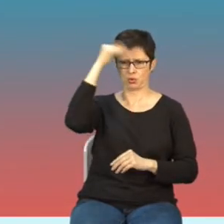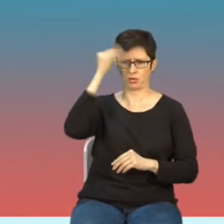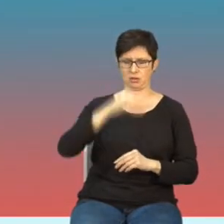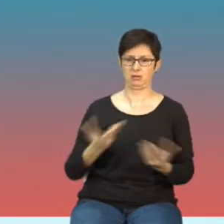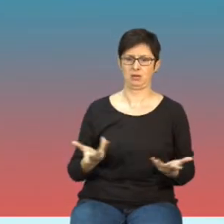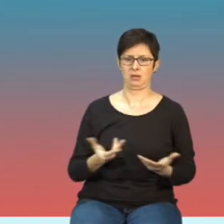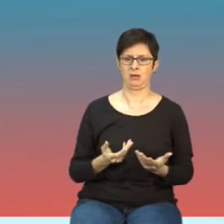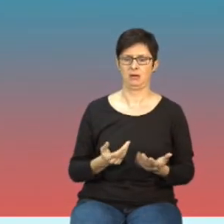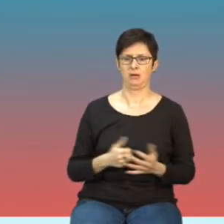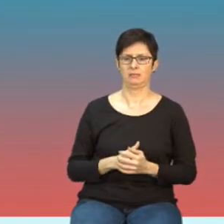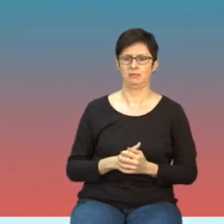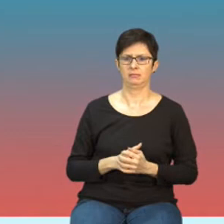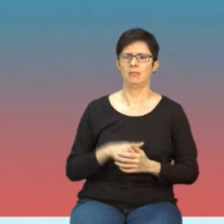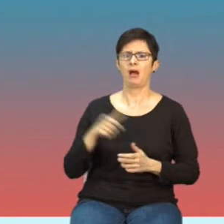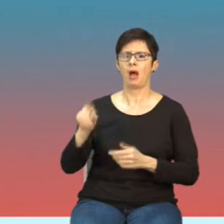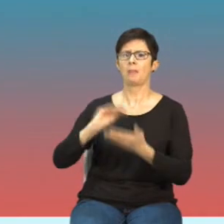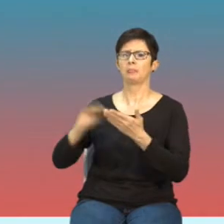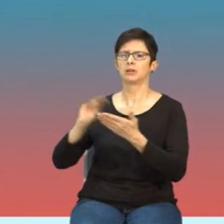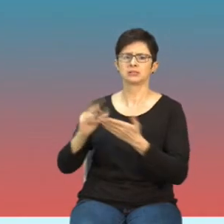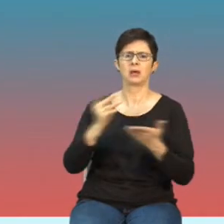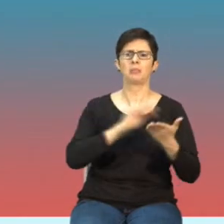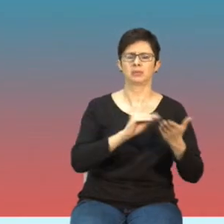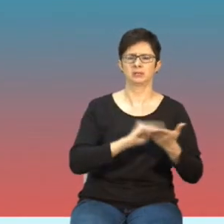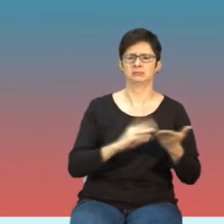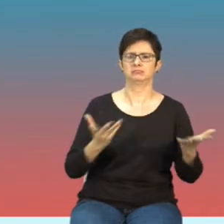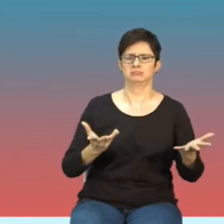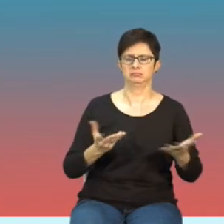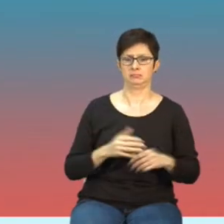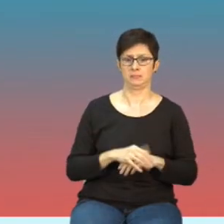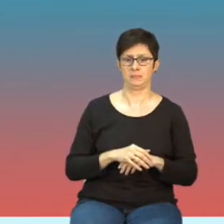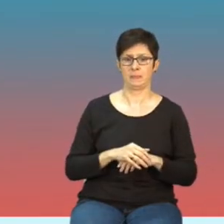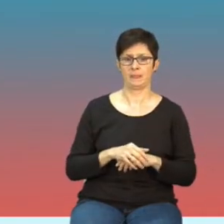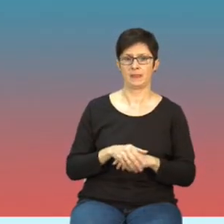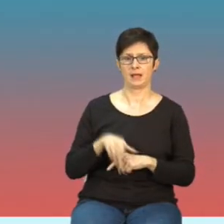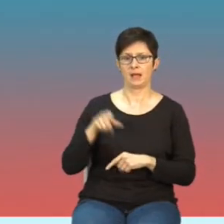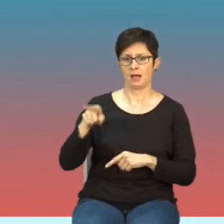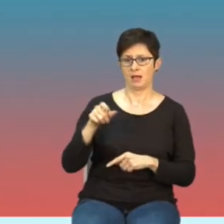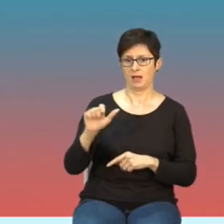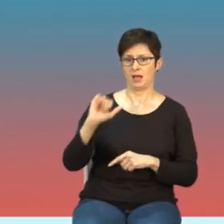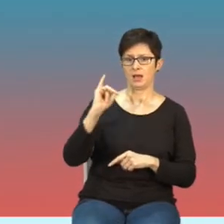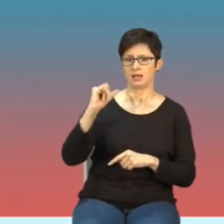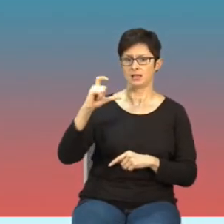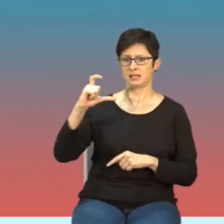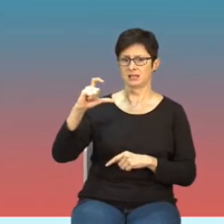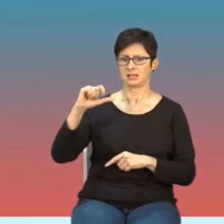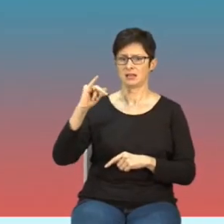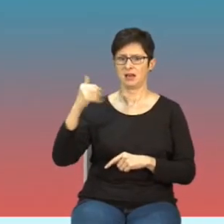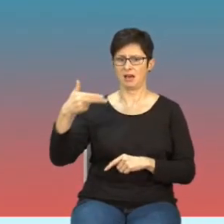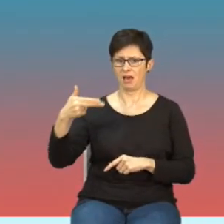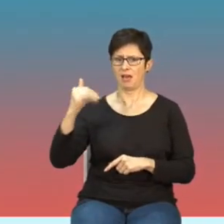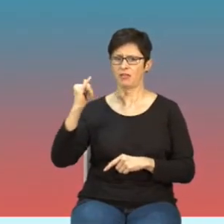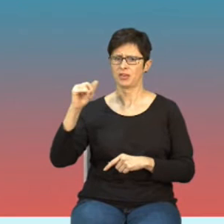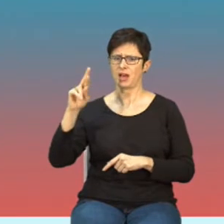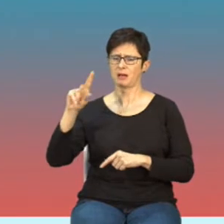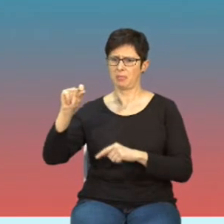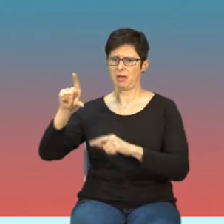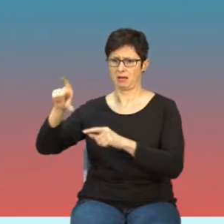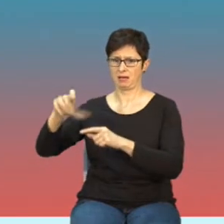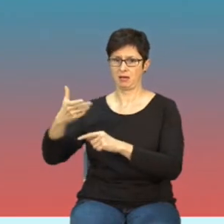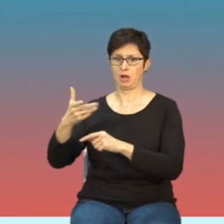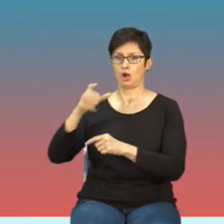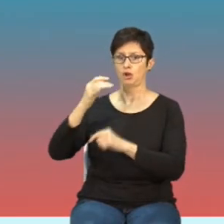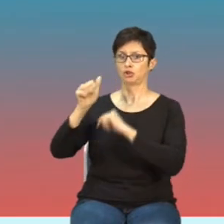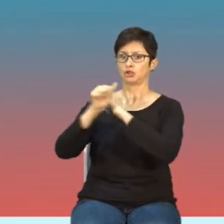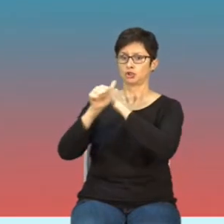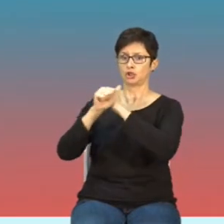wyszło z ich pracy. Iknir zaproponował w tym zakresie nas interesującym 61